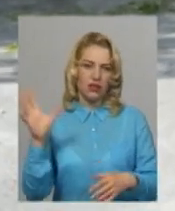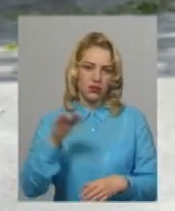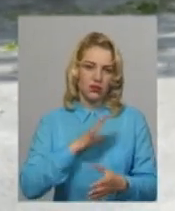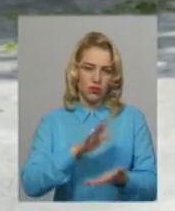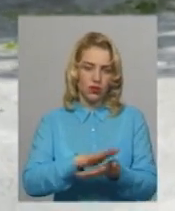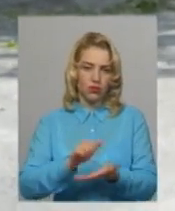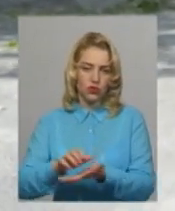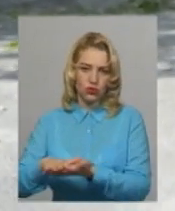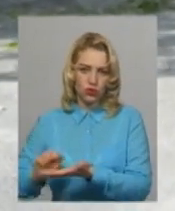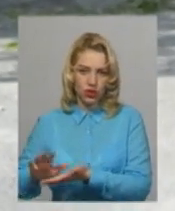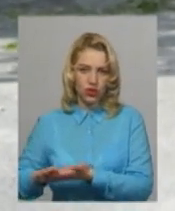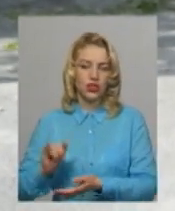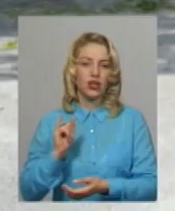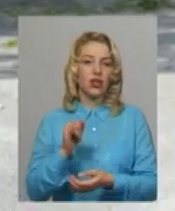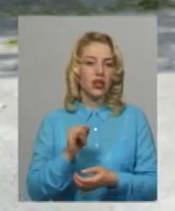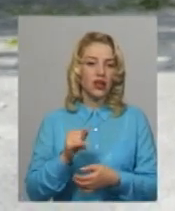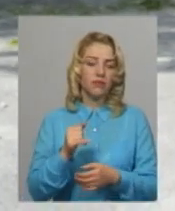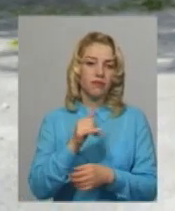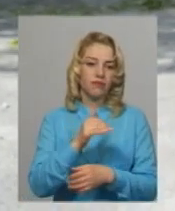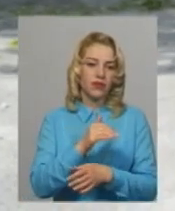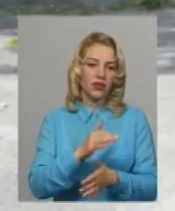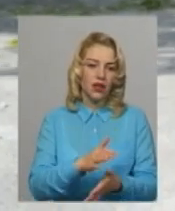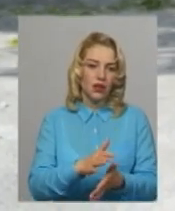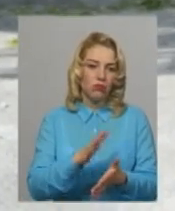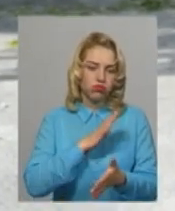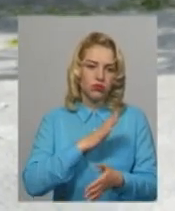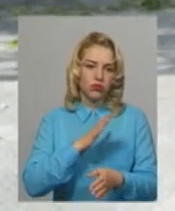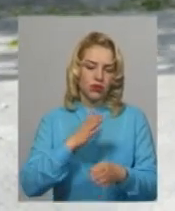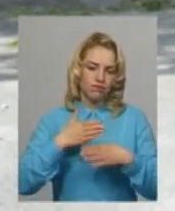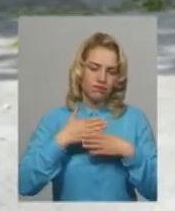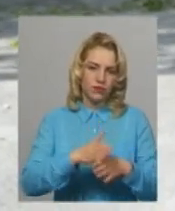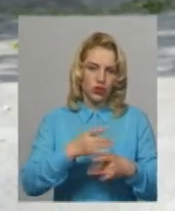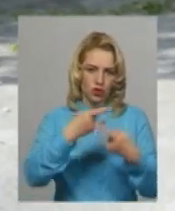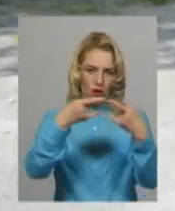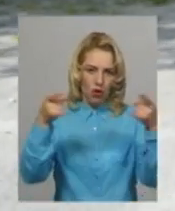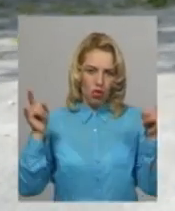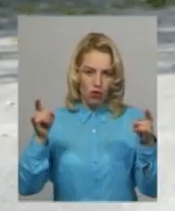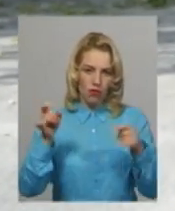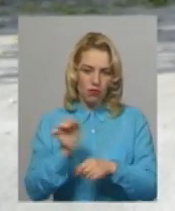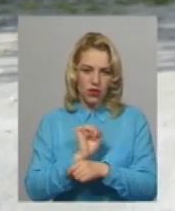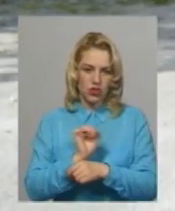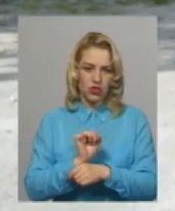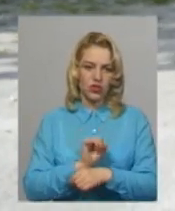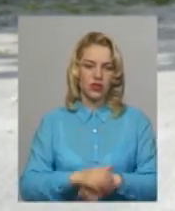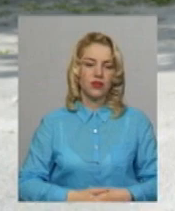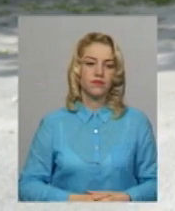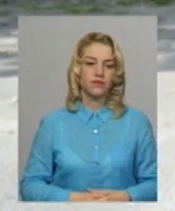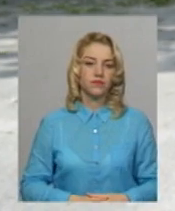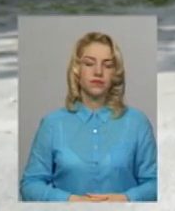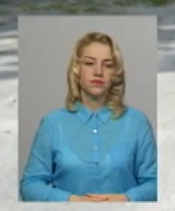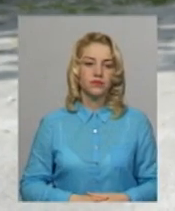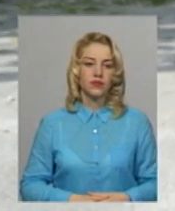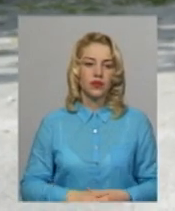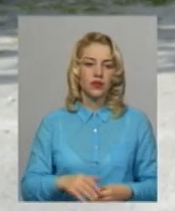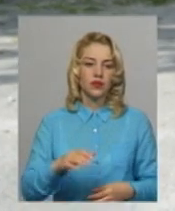пошкоджені. В тому числі великим гіллям було пробито лобове скло чи бокове скло автомобілів з проникненням у салон автомобілів.